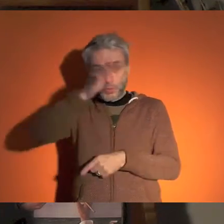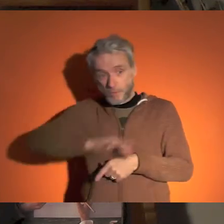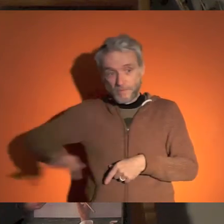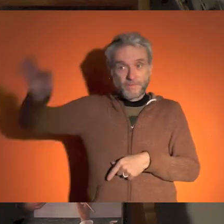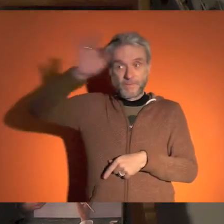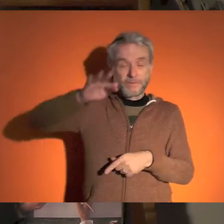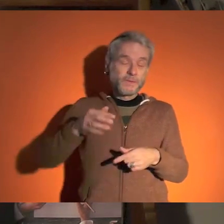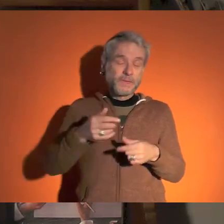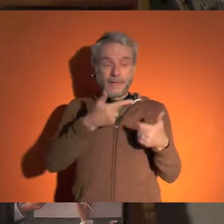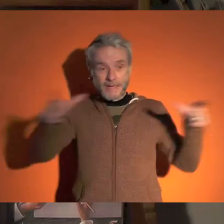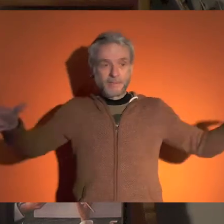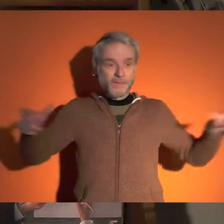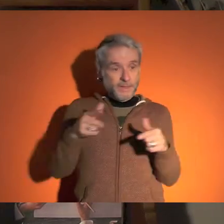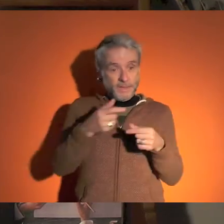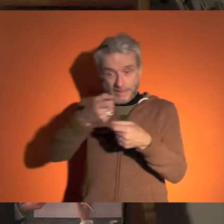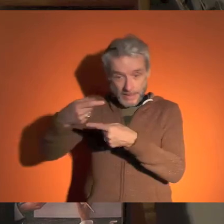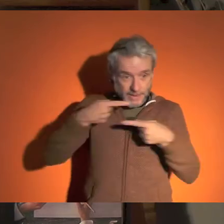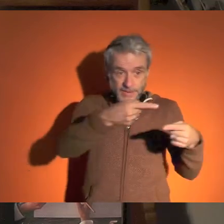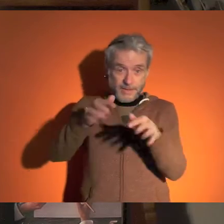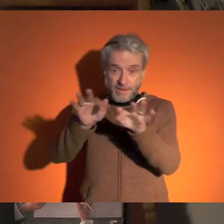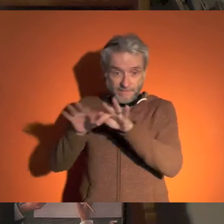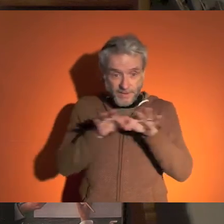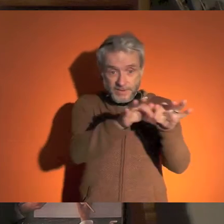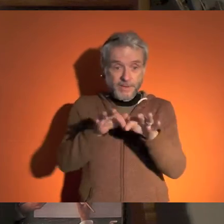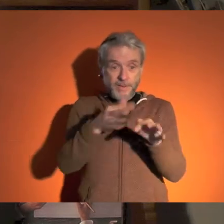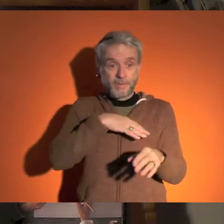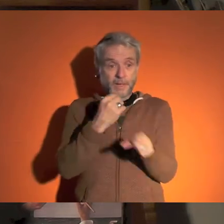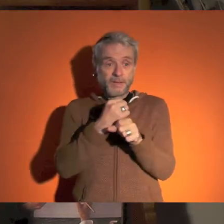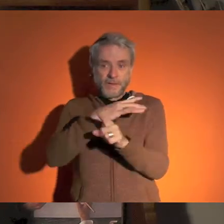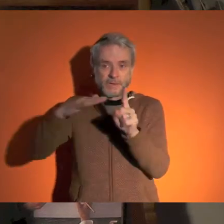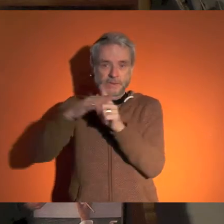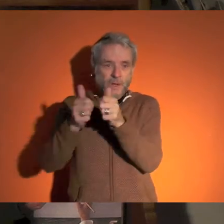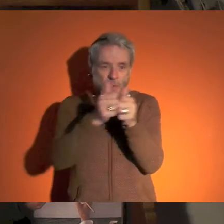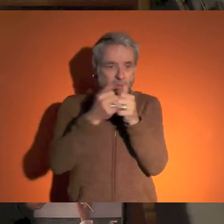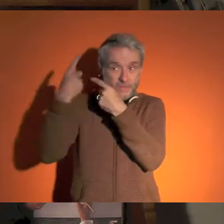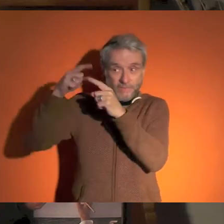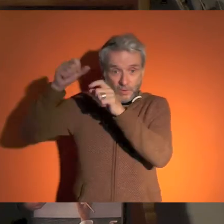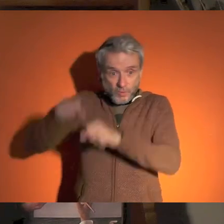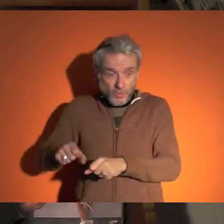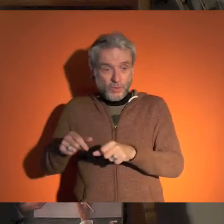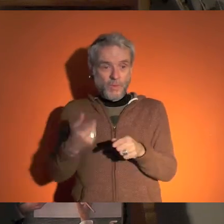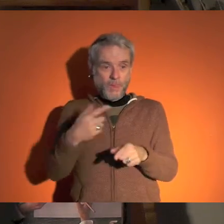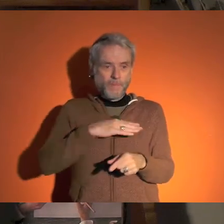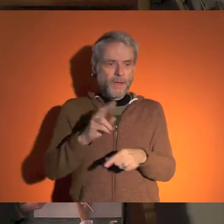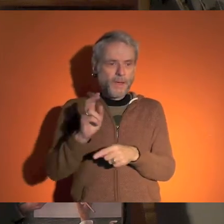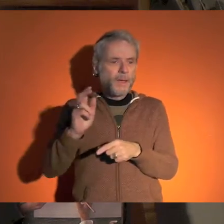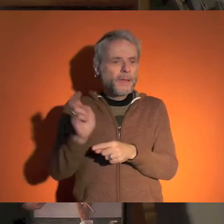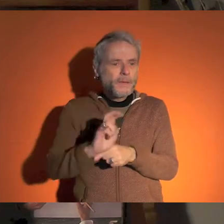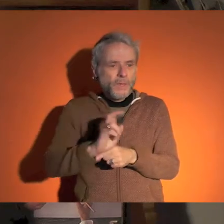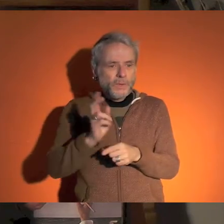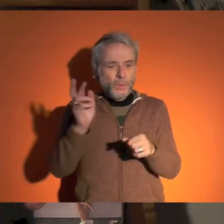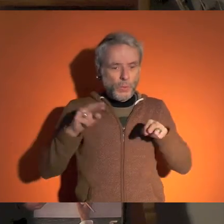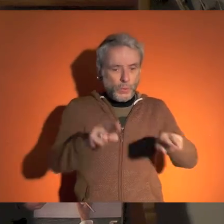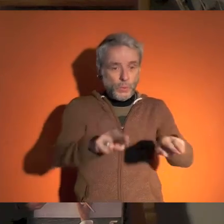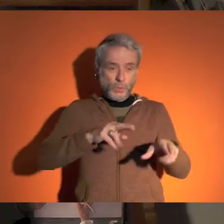républicain partout dans le pays. La liberté, l'égalité, la fraternité, c'est grâce au travail social que nous pourrons le défendre.